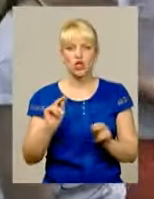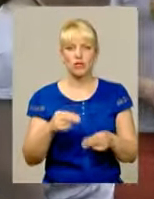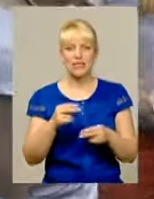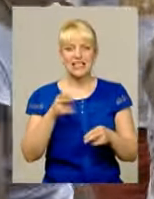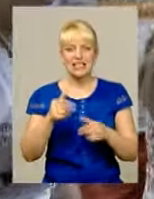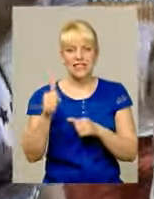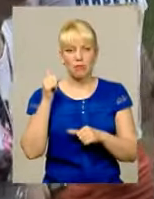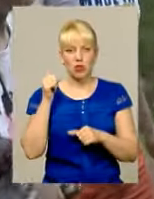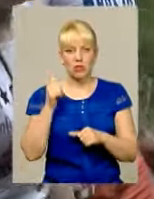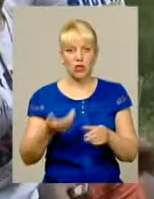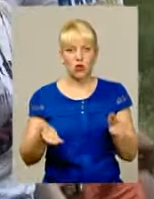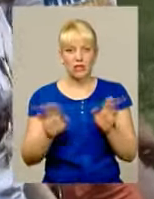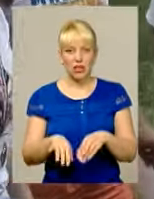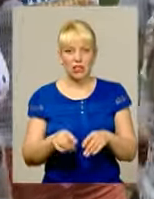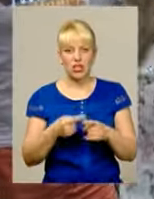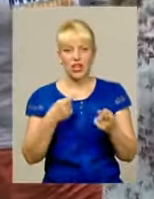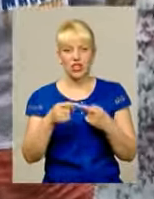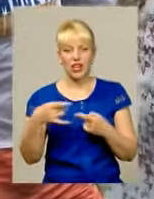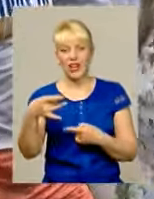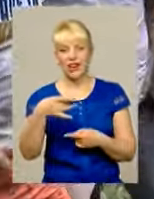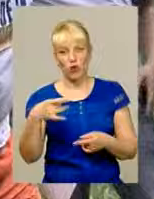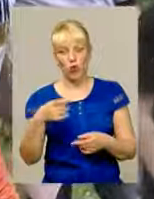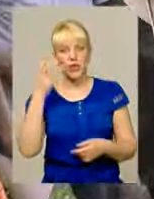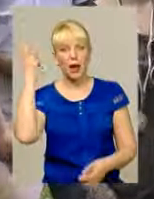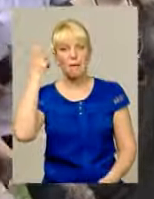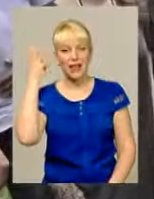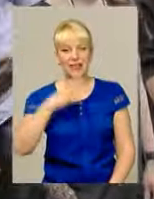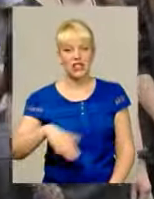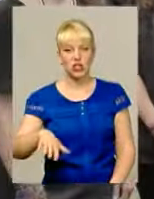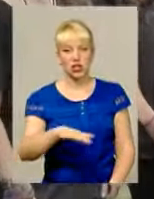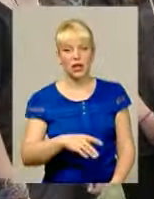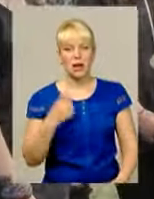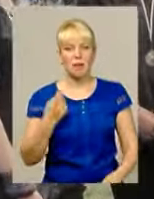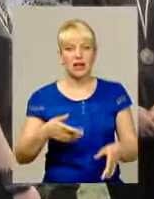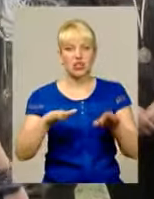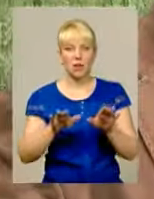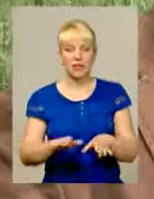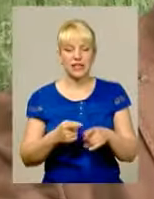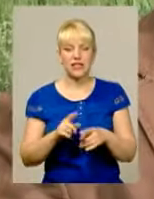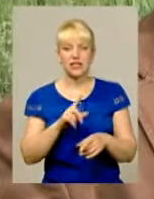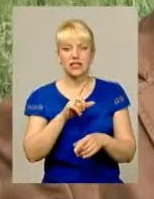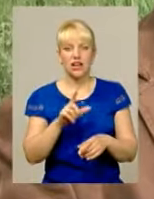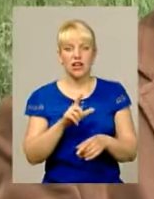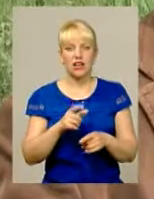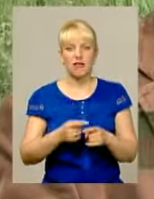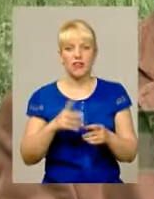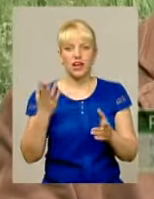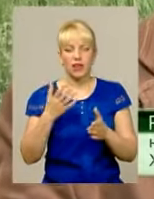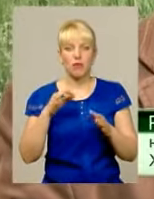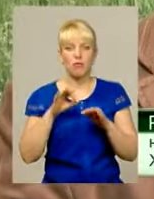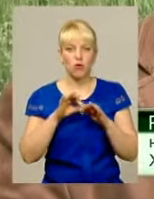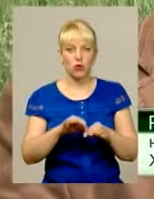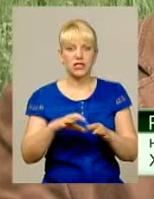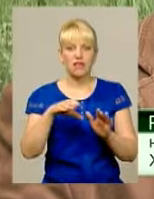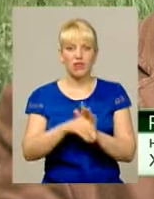позаду команди з інших районів Хмельниччини Перше місце в Кубку області з пішохідного туризму, який проходив в рамках 54-го чемпіонату